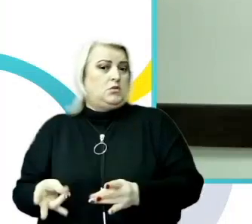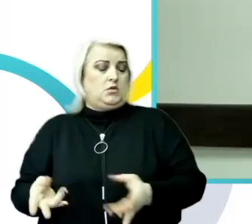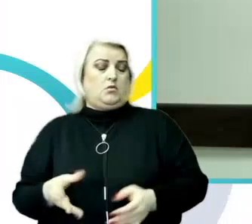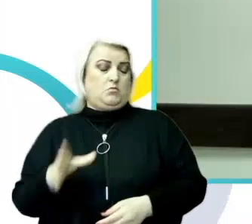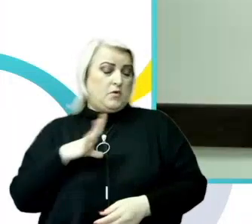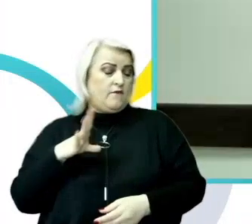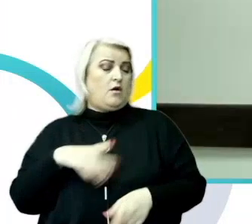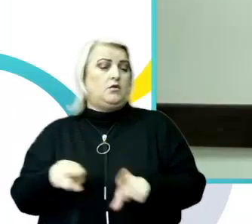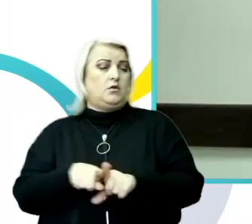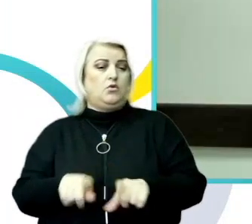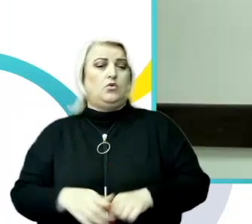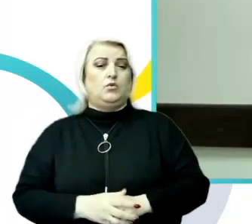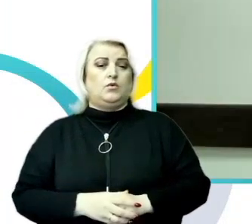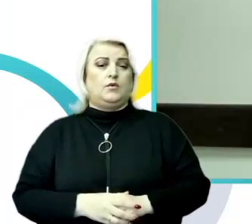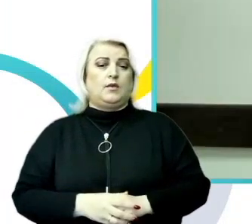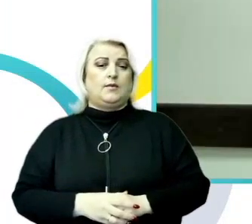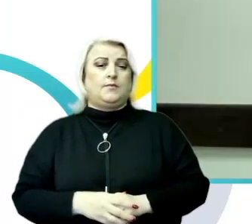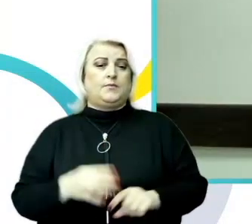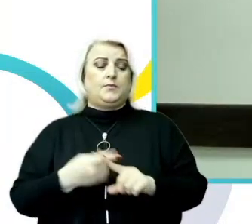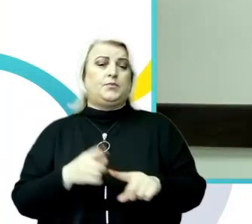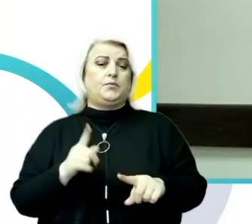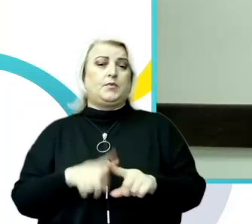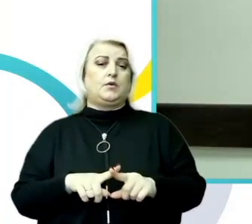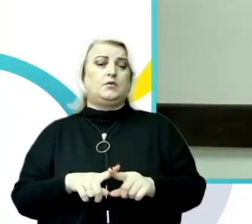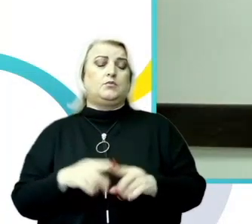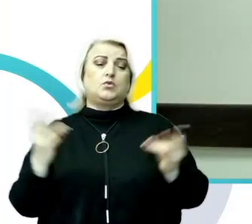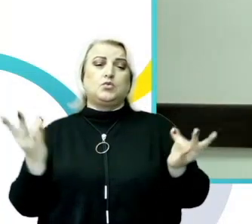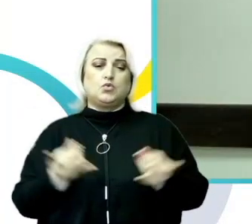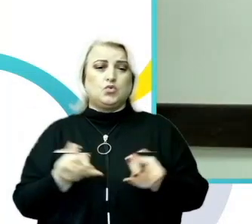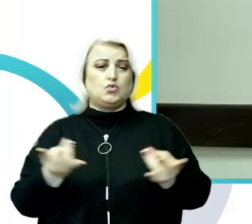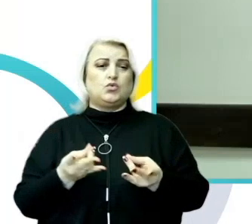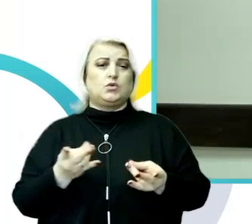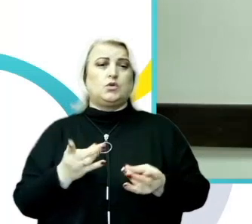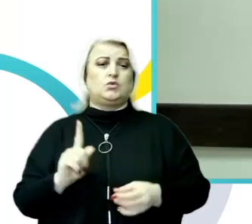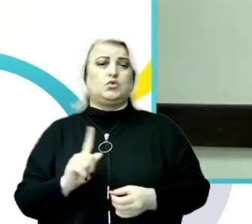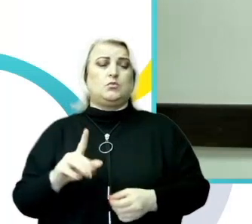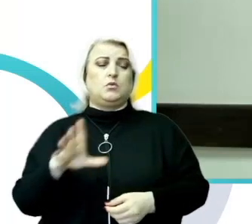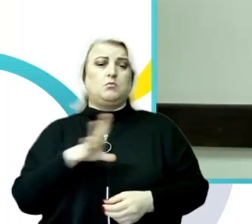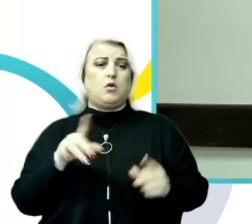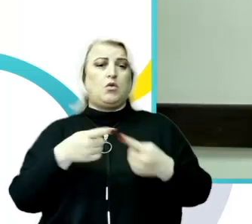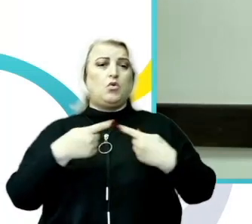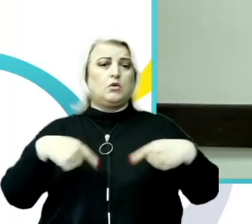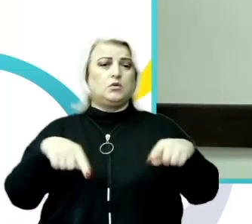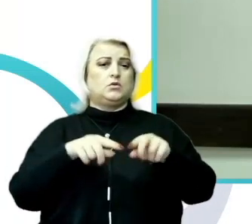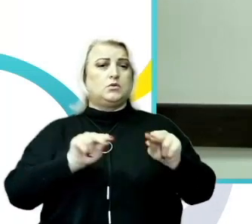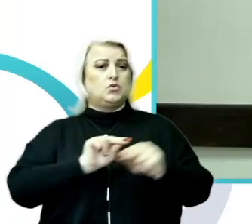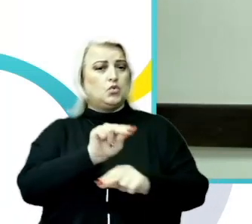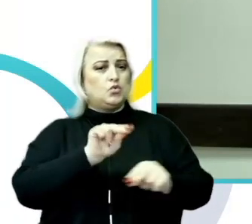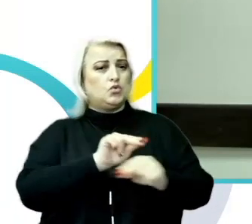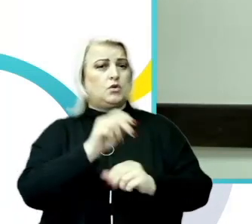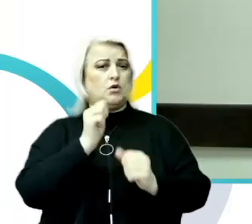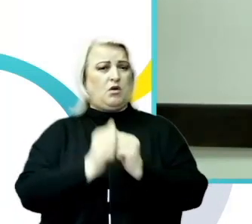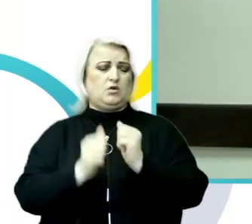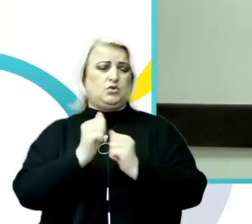sexuală. Respectiv este nevoie ca să fie organizate instruiri perivodice.